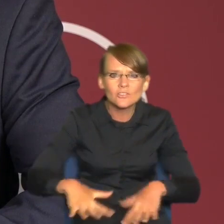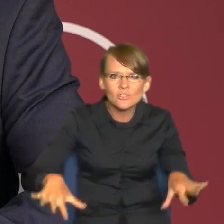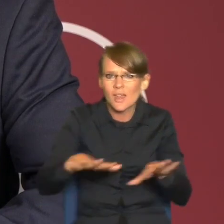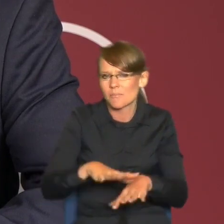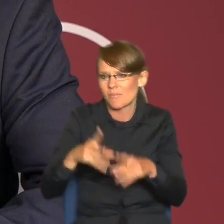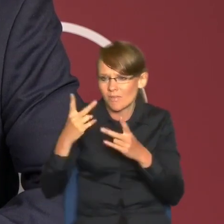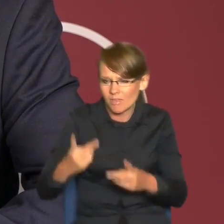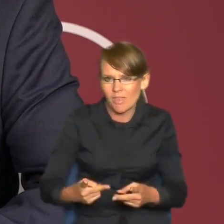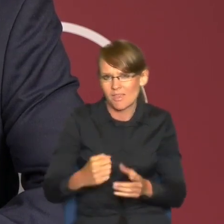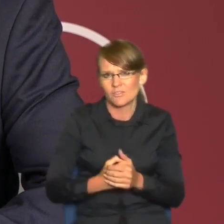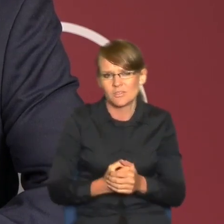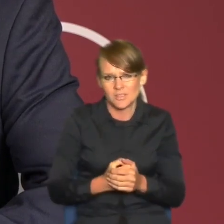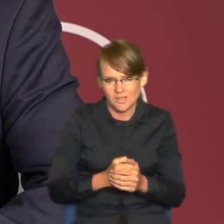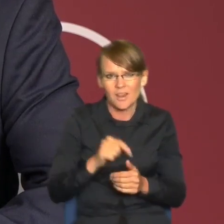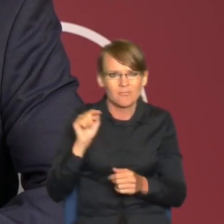miastach.